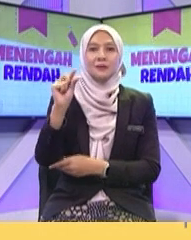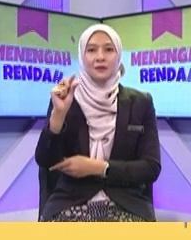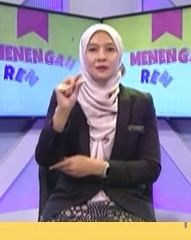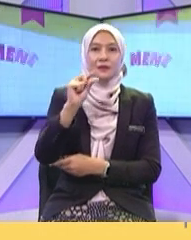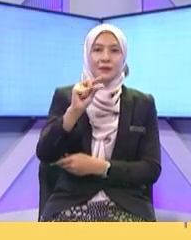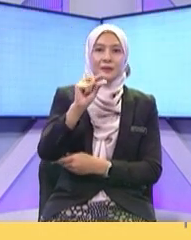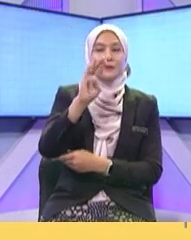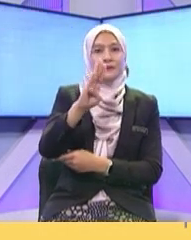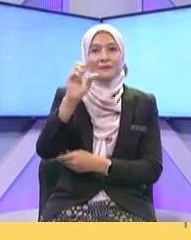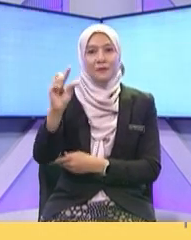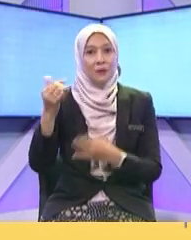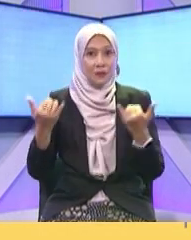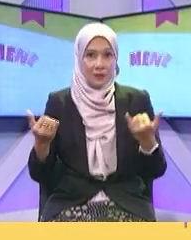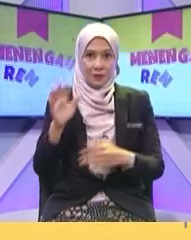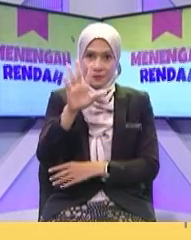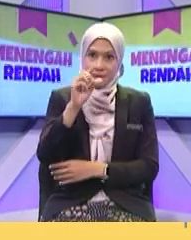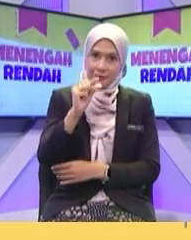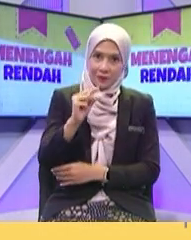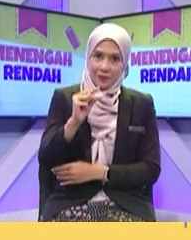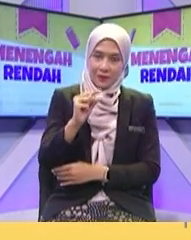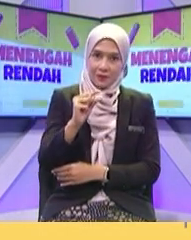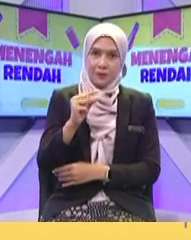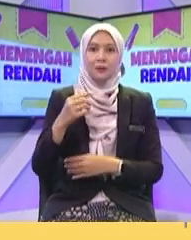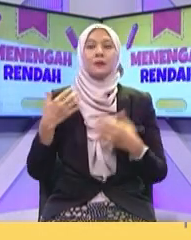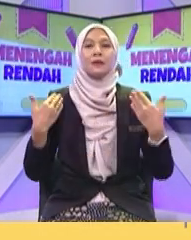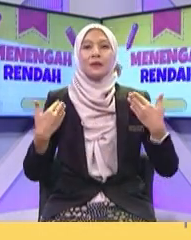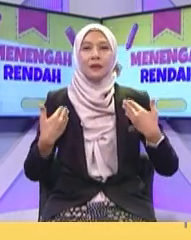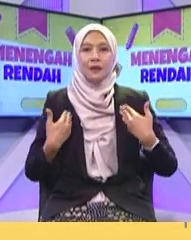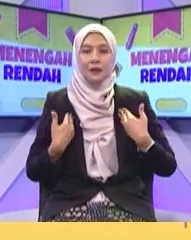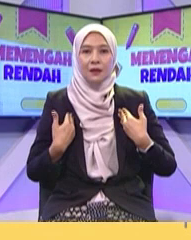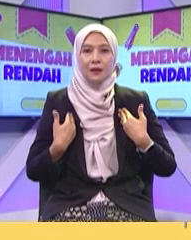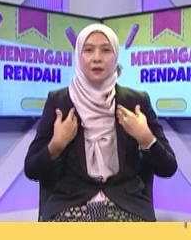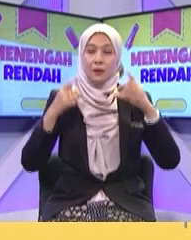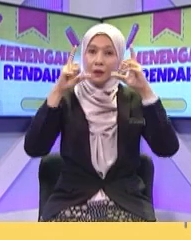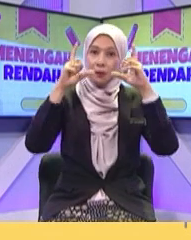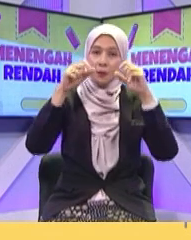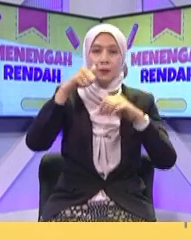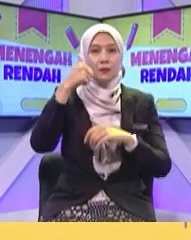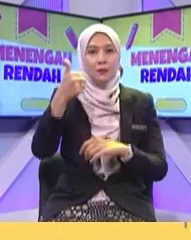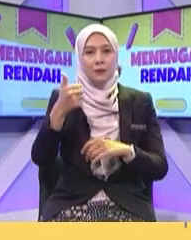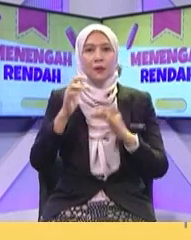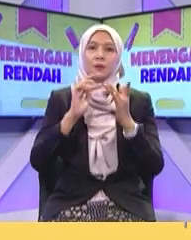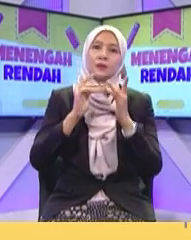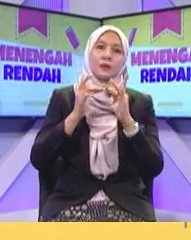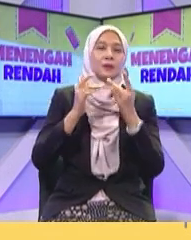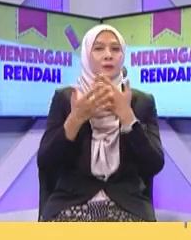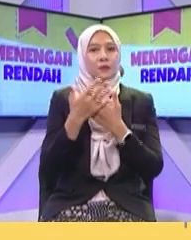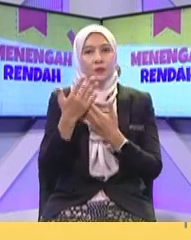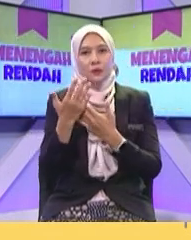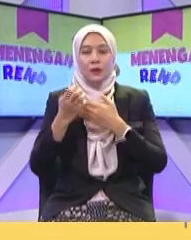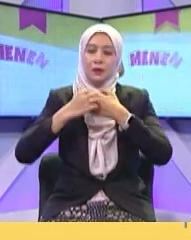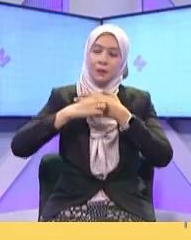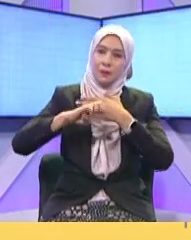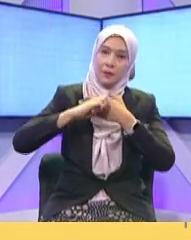Mempunyai banyak kemudahan Seperti Kamera berresolusi tinggi Capaya internet Menerima dan membalas email